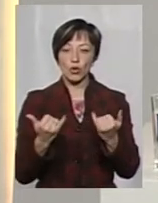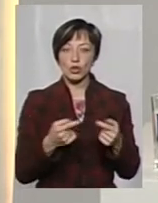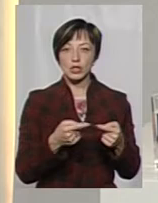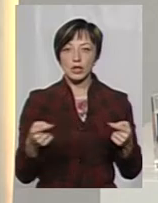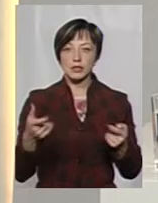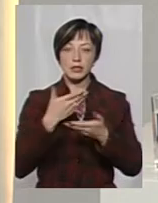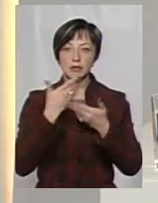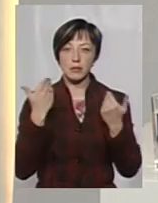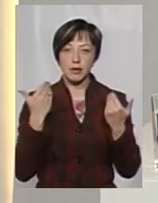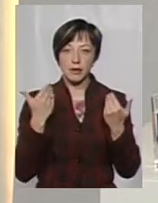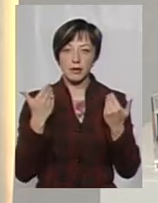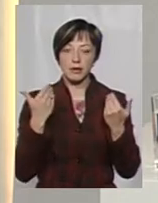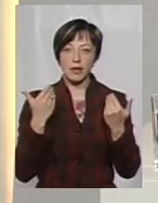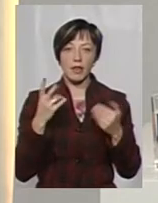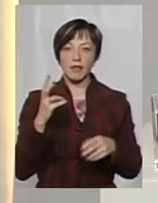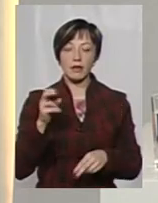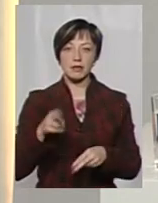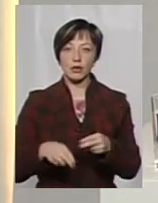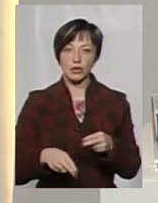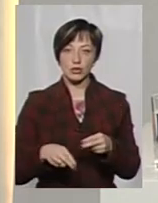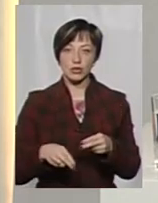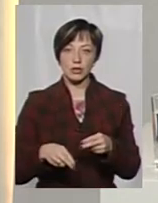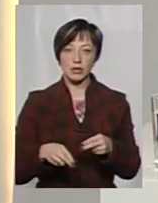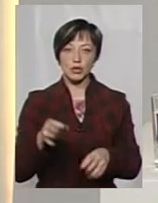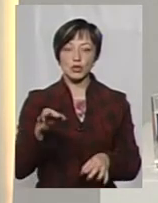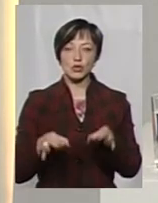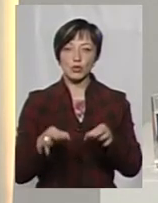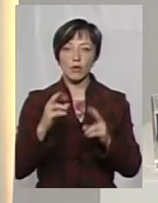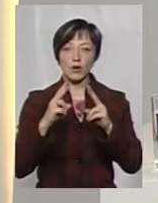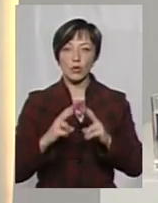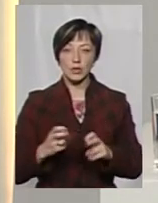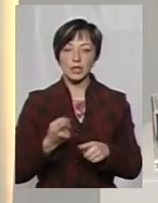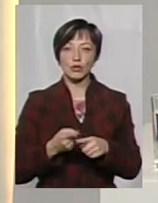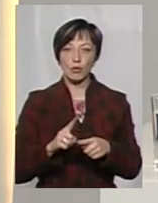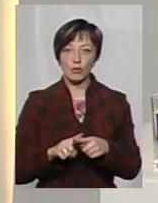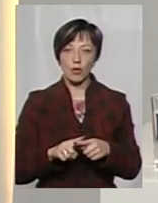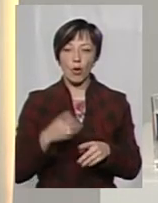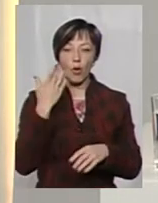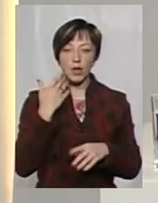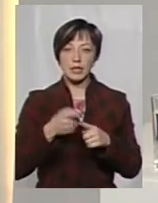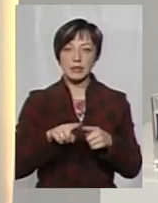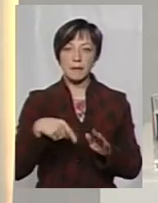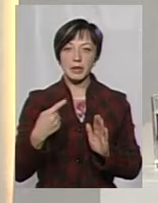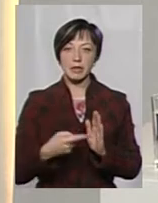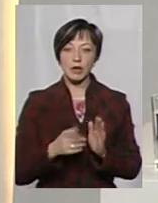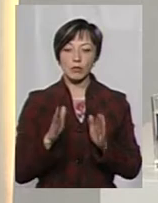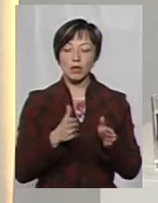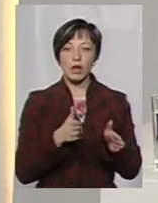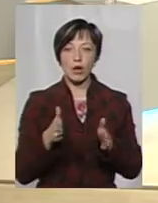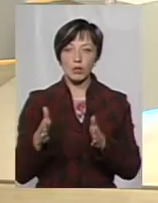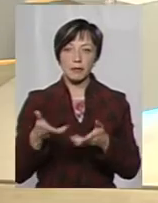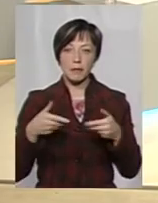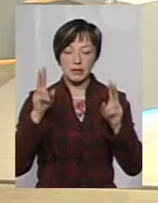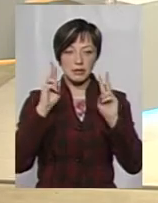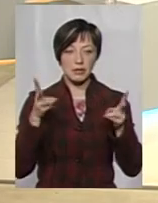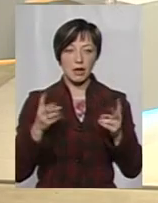не закінчили судові розгляди, і тому, коли це питання буде влагоджене, ми